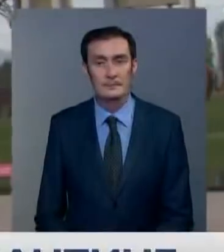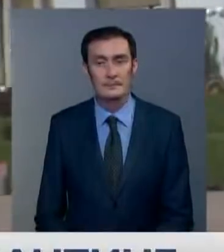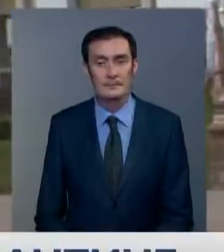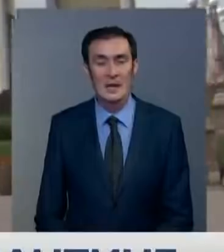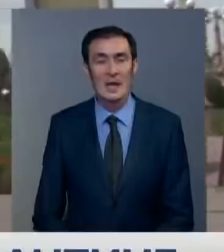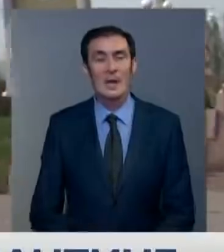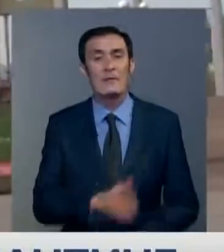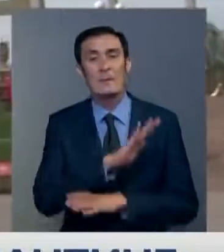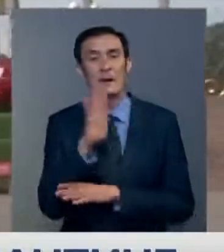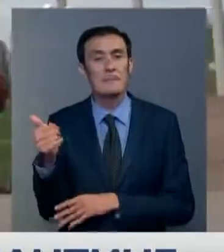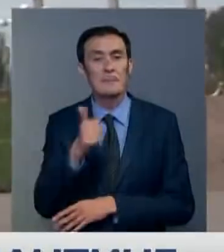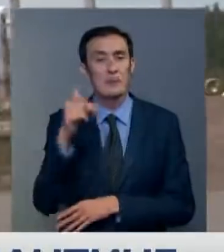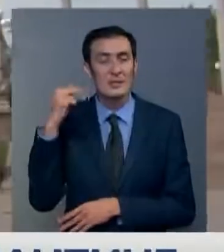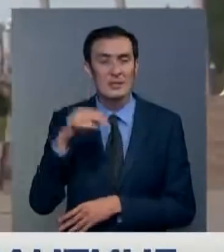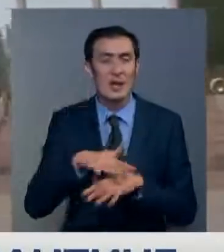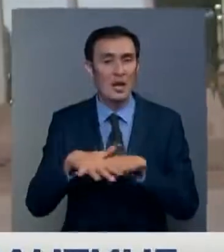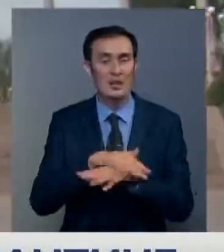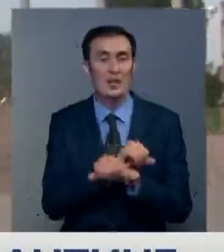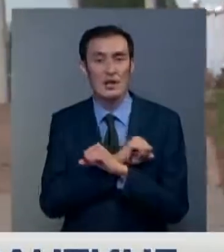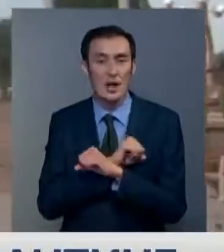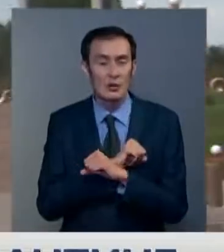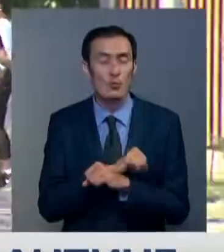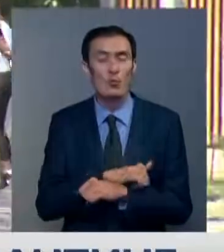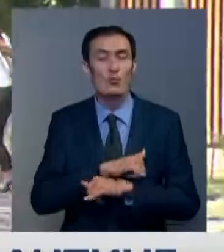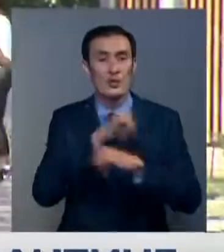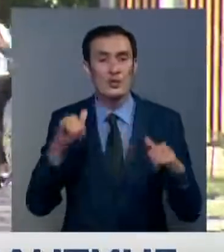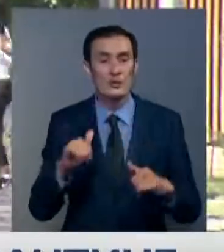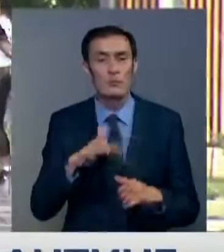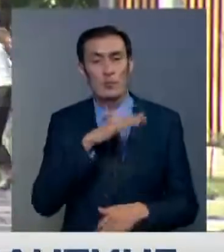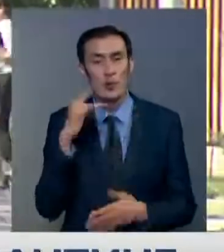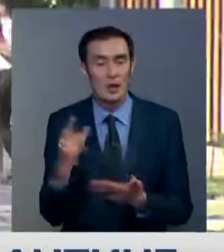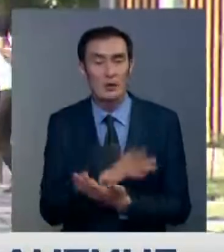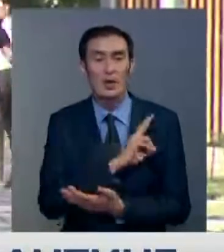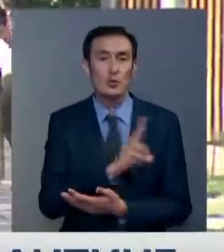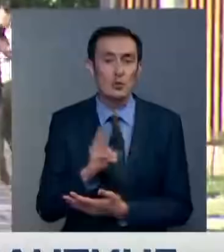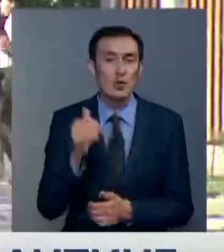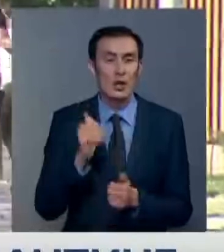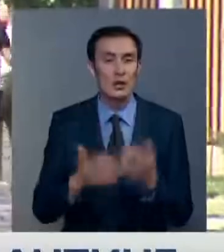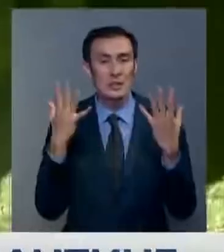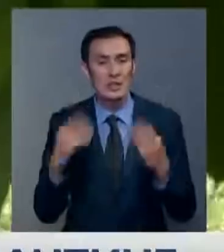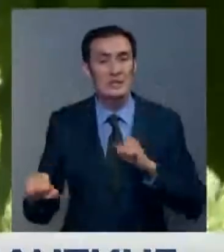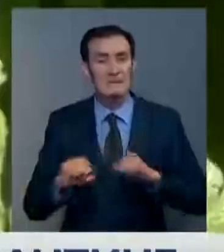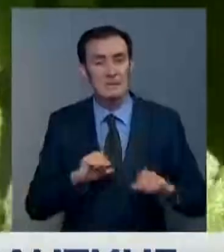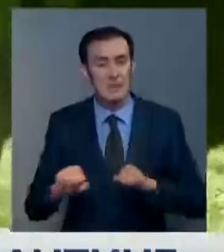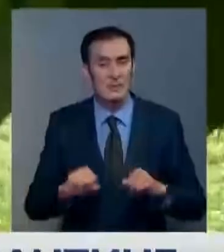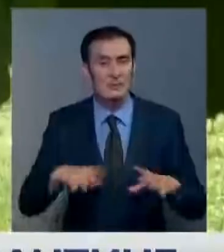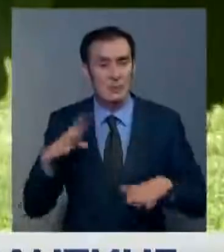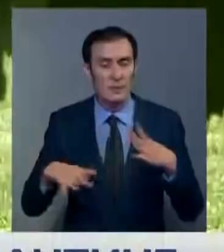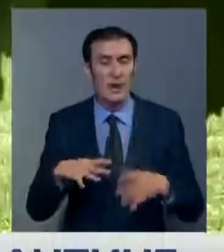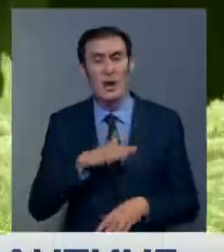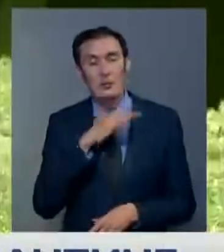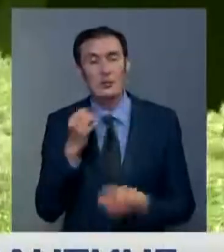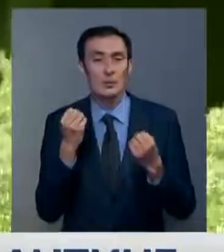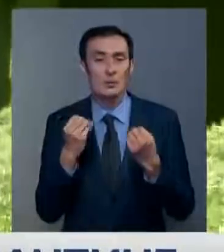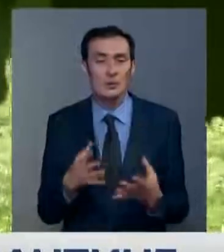Парки первого президента число отдыха. Отдыхающих в эти дни выросло в разы. Кто-то совершает свою ежедневную пробежку, а многие приходят, чтобы